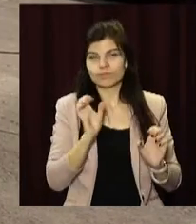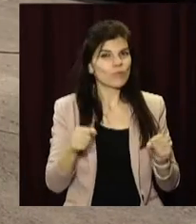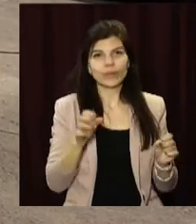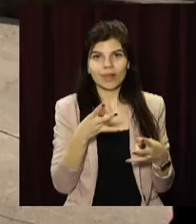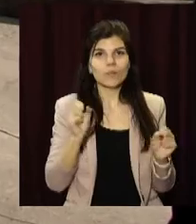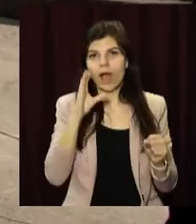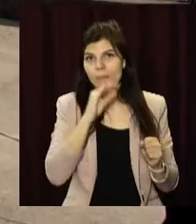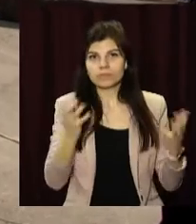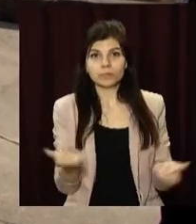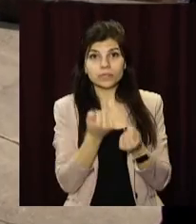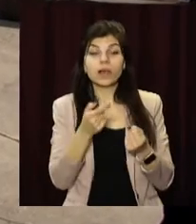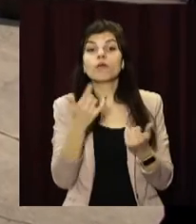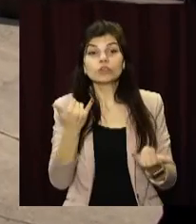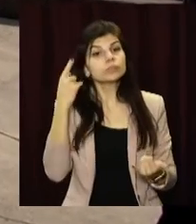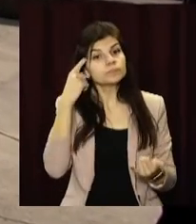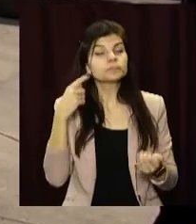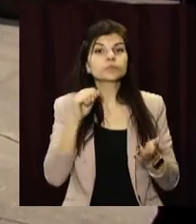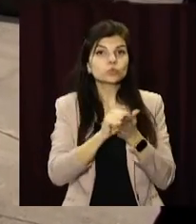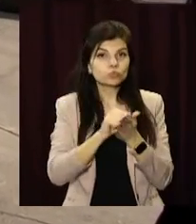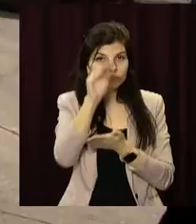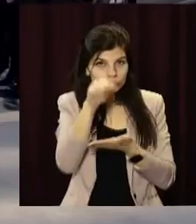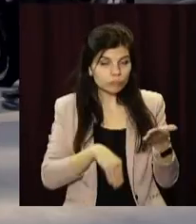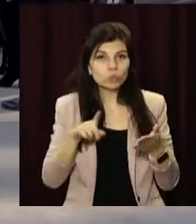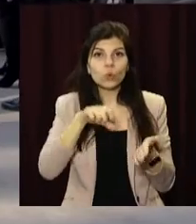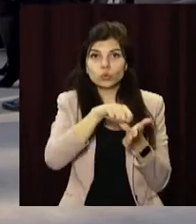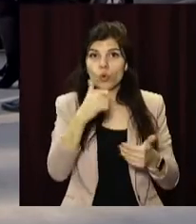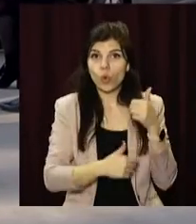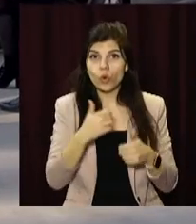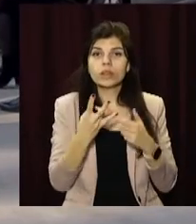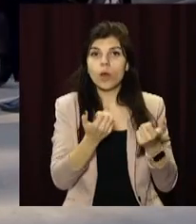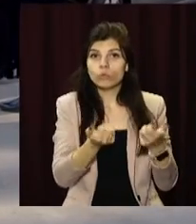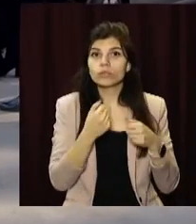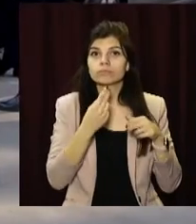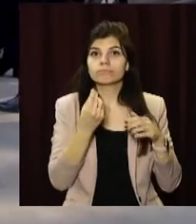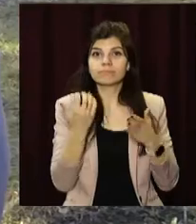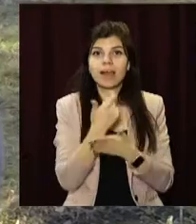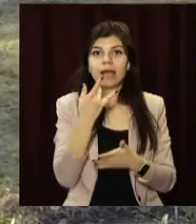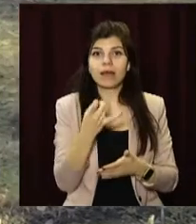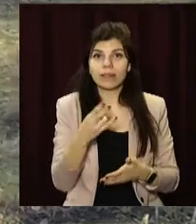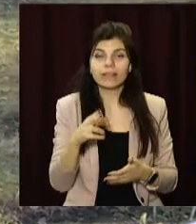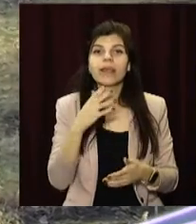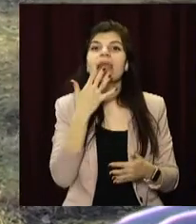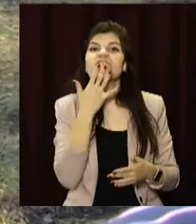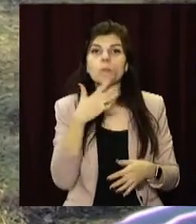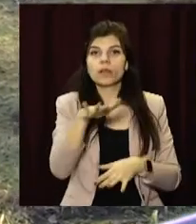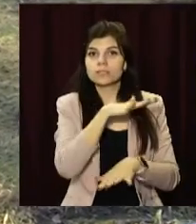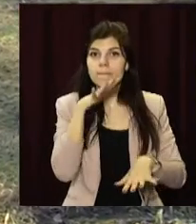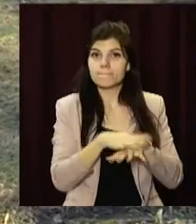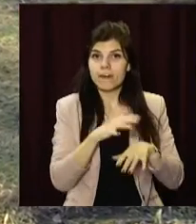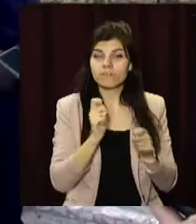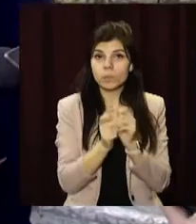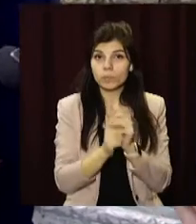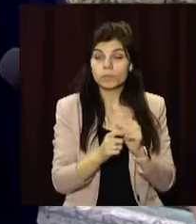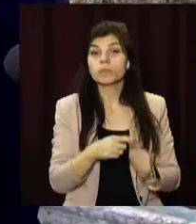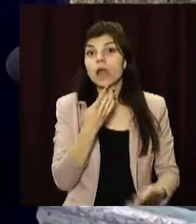Білусов каже, зараз фахівці готують проєктно-кошторисну документацію, щоб взяти участь у конкурсі на отримання гранту від Європейського інвестиційного банку.